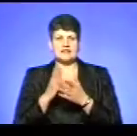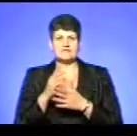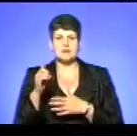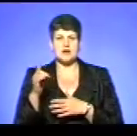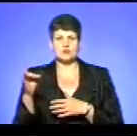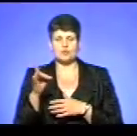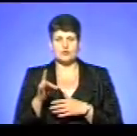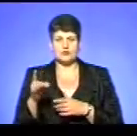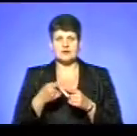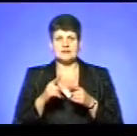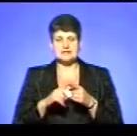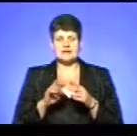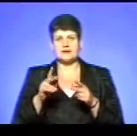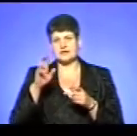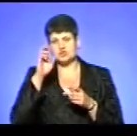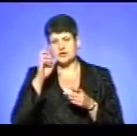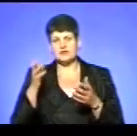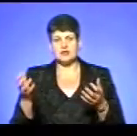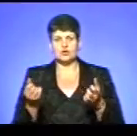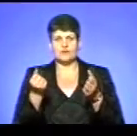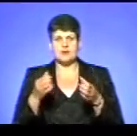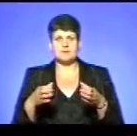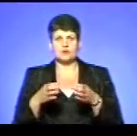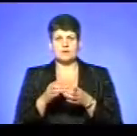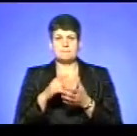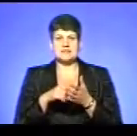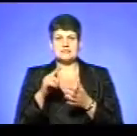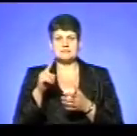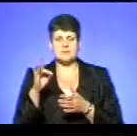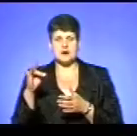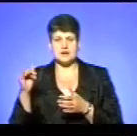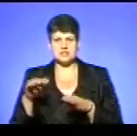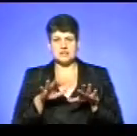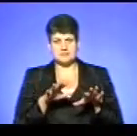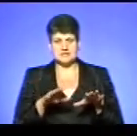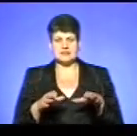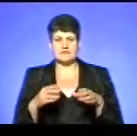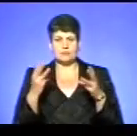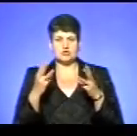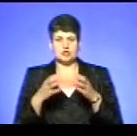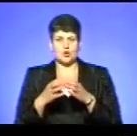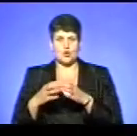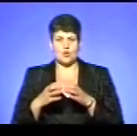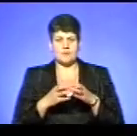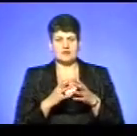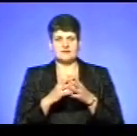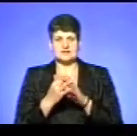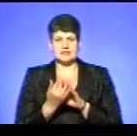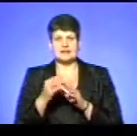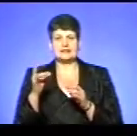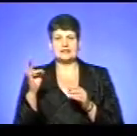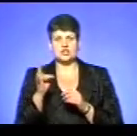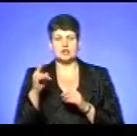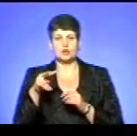районі, а це як Державно-пожежно-рятувальний підрозділ у місті Збаражі, так і місцеві пожежні команди в селищах Нижній Луб